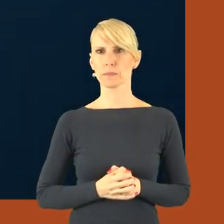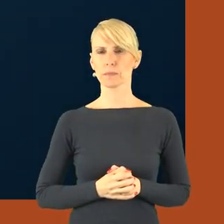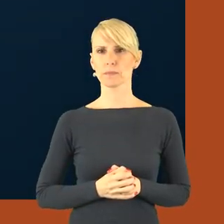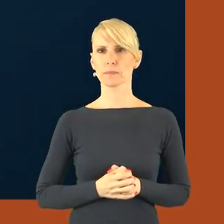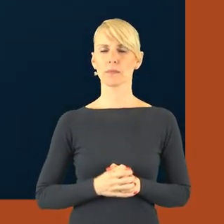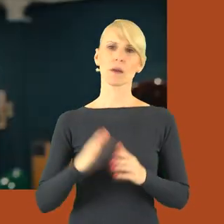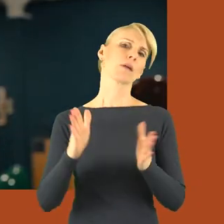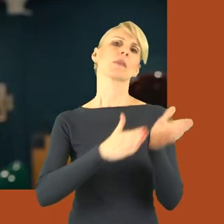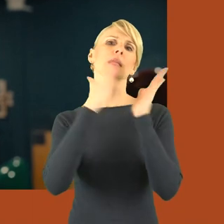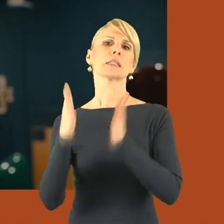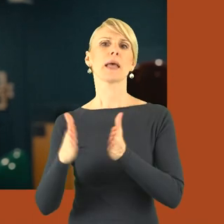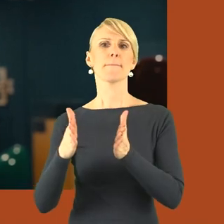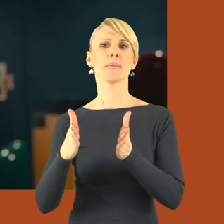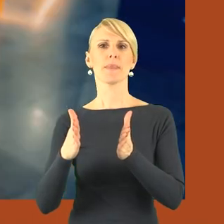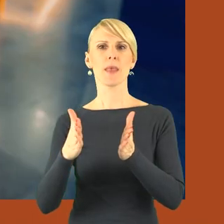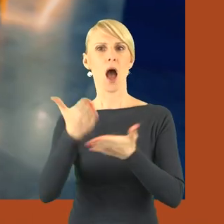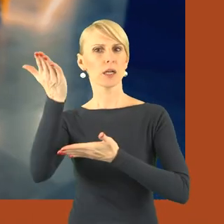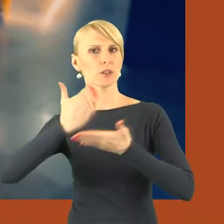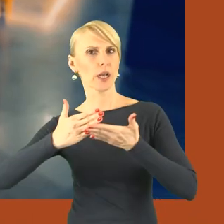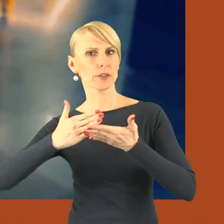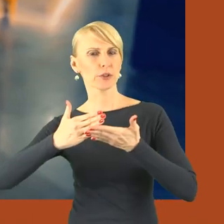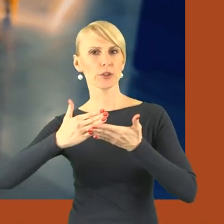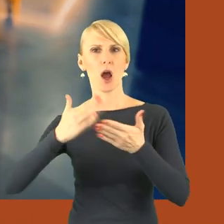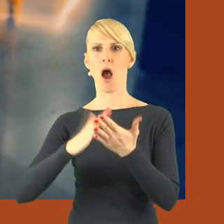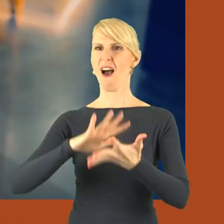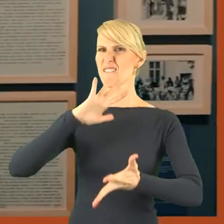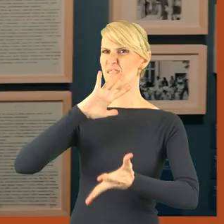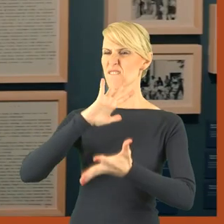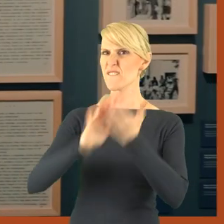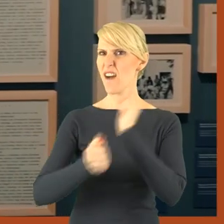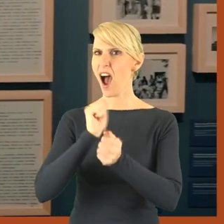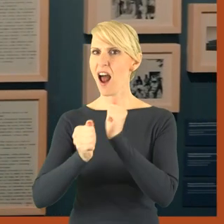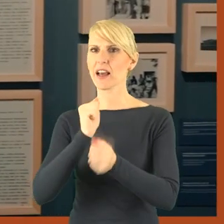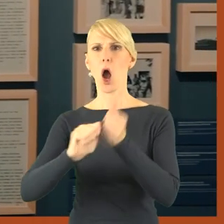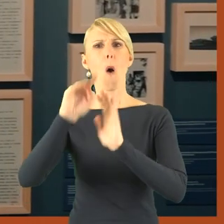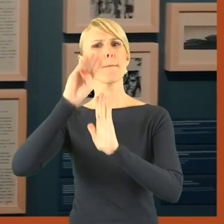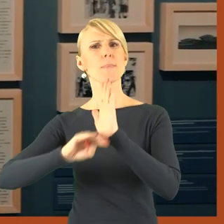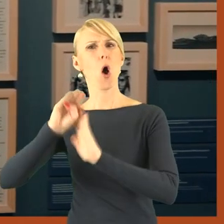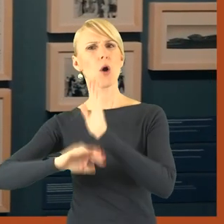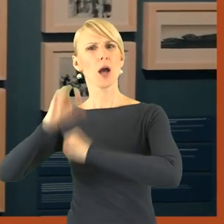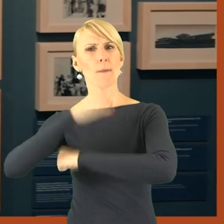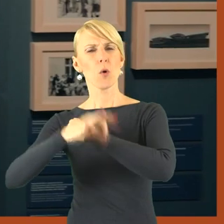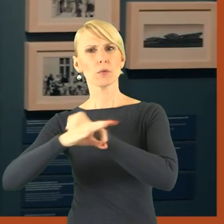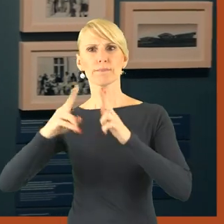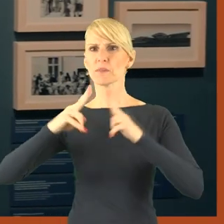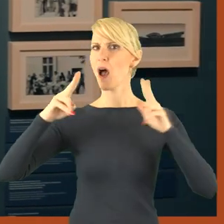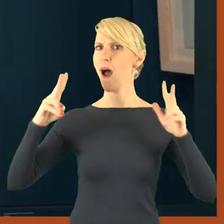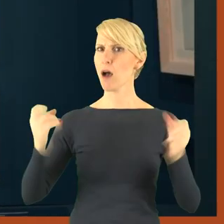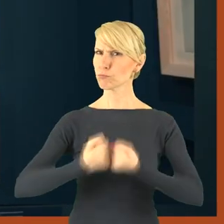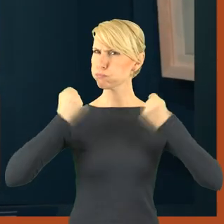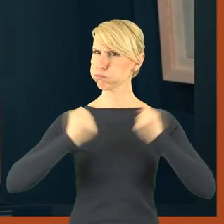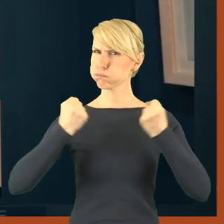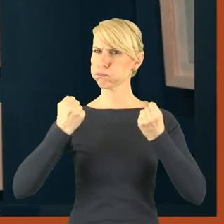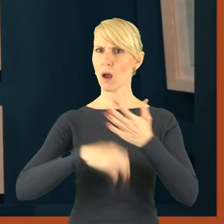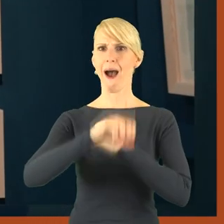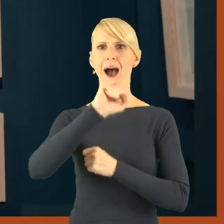W kolejnej części została przedstawiona Walka o Program i Uczelnie – Heroiczny